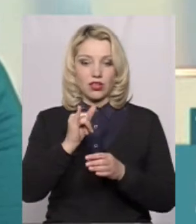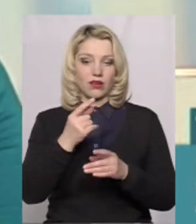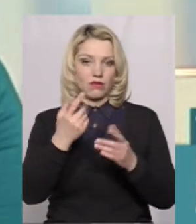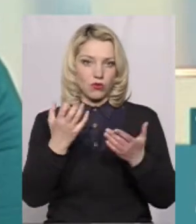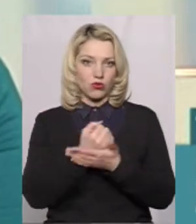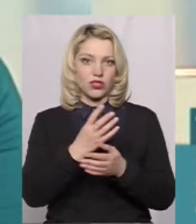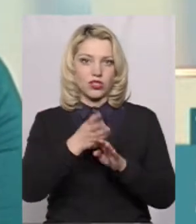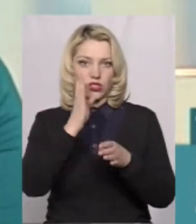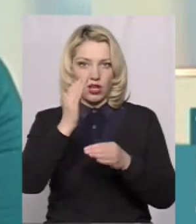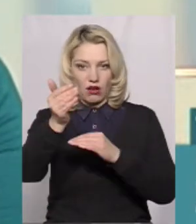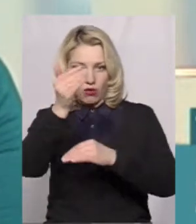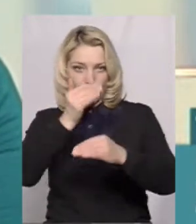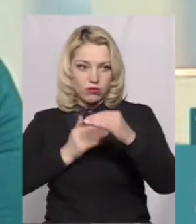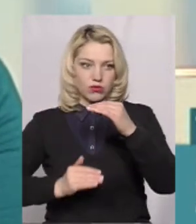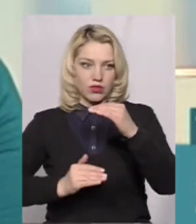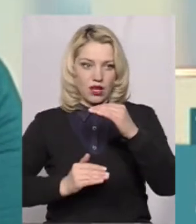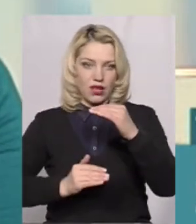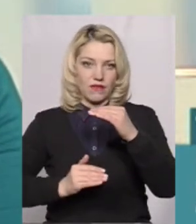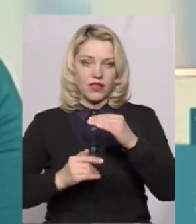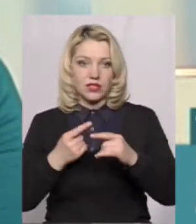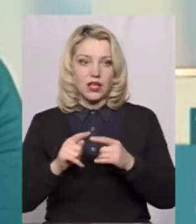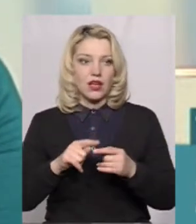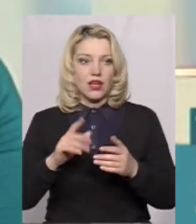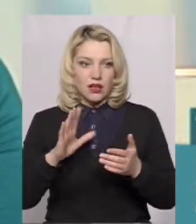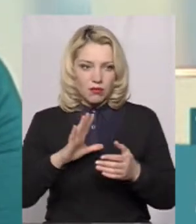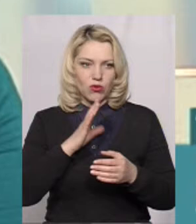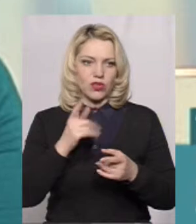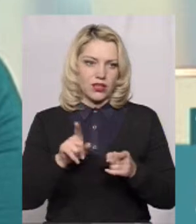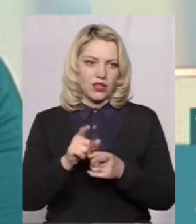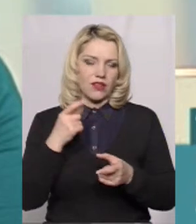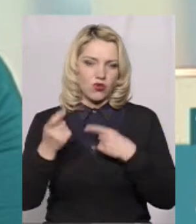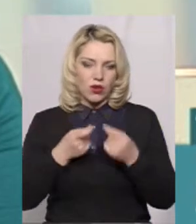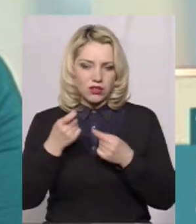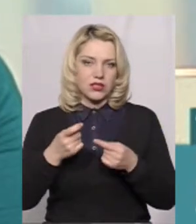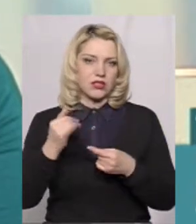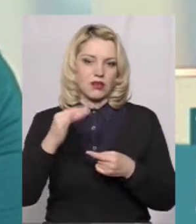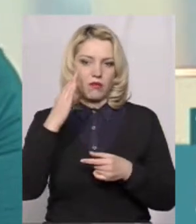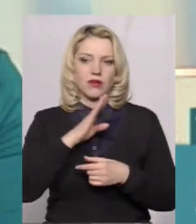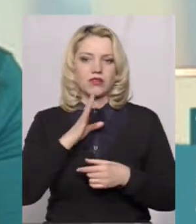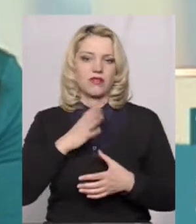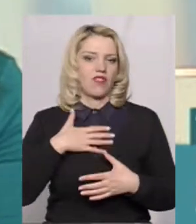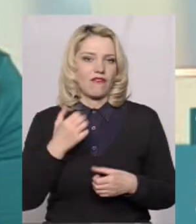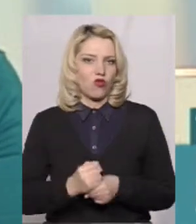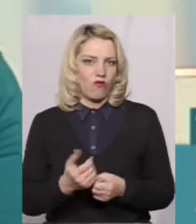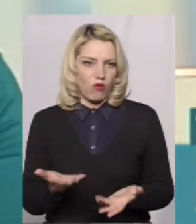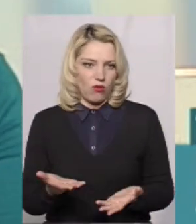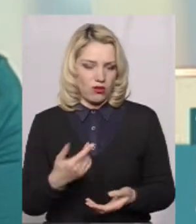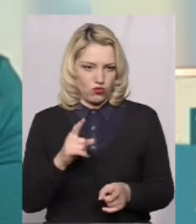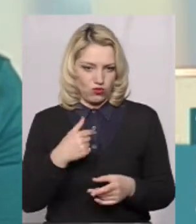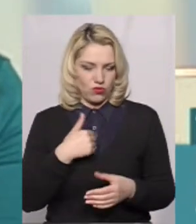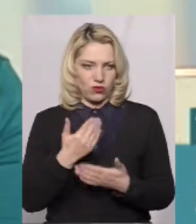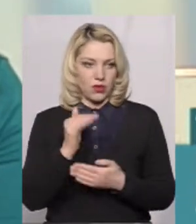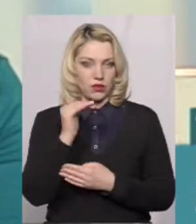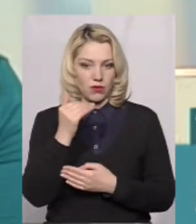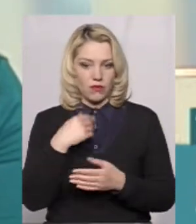цим були такі нюанси, що батьки, знаєте, невдоволені тим, чому моя дитина, я її поставила вікову